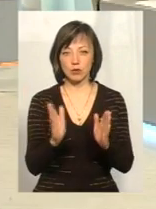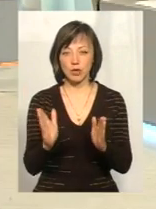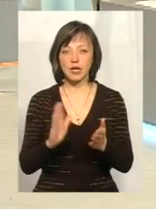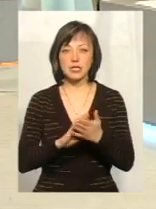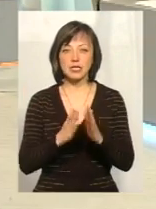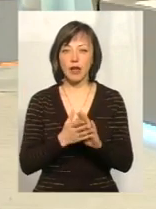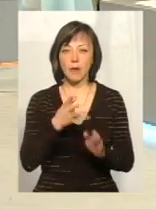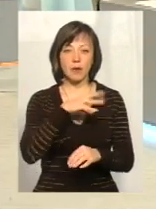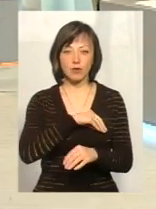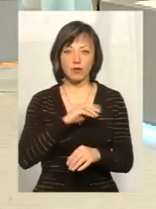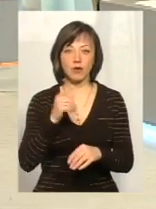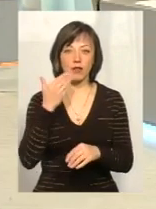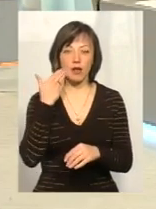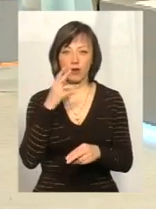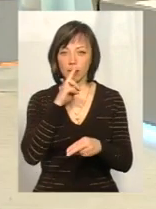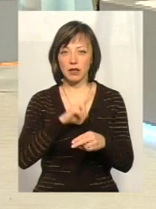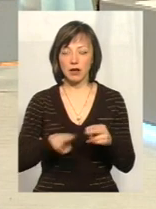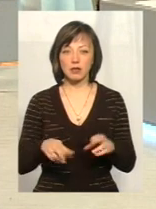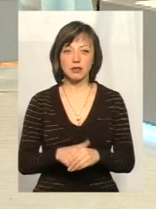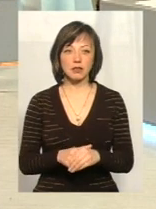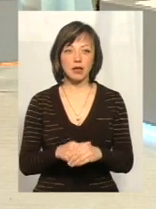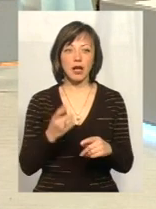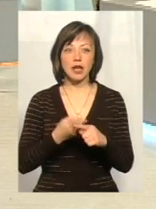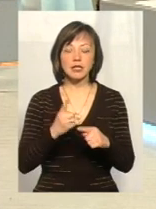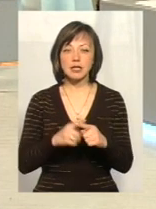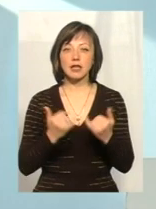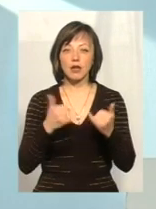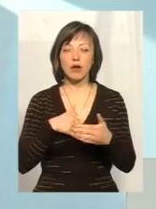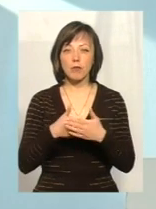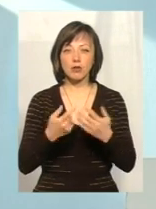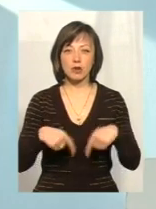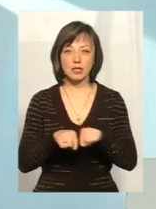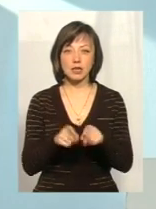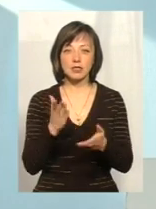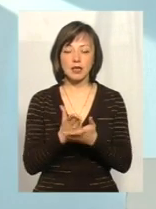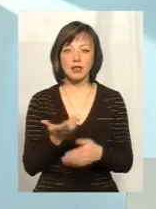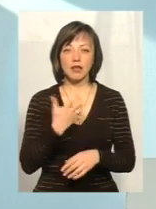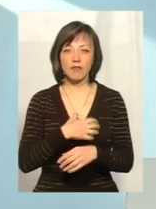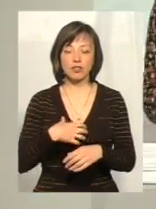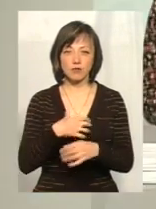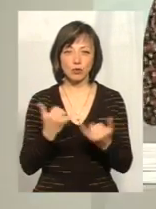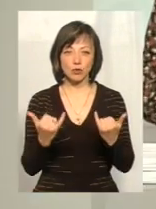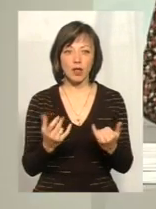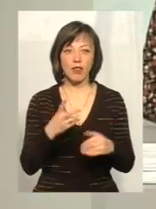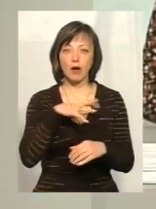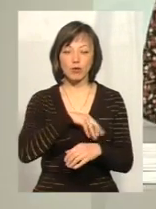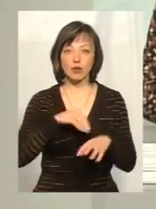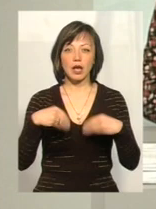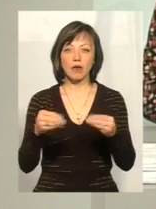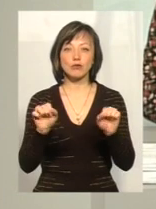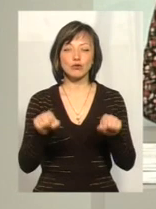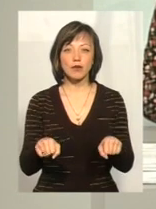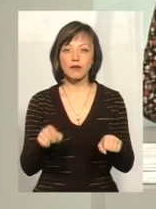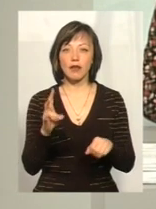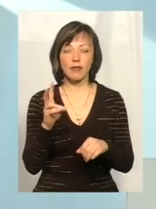статус неприбутковості буде дуже легко втратити. А це для громадської організації є найважливішим на сьогодні. Тому що неприбутковість дає можливість